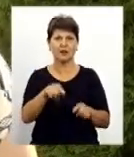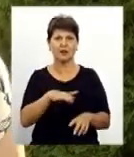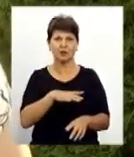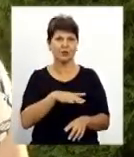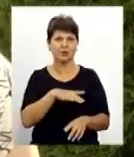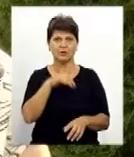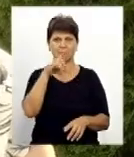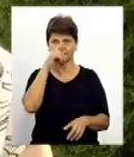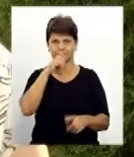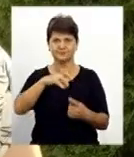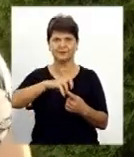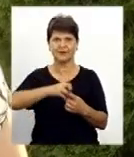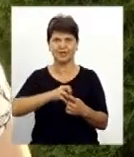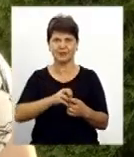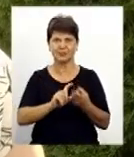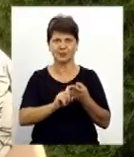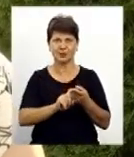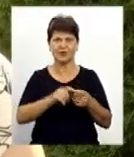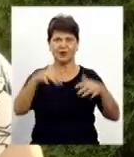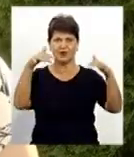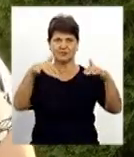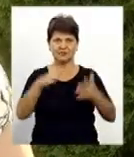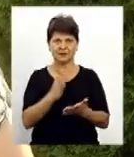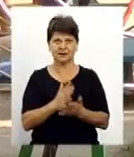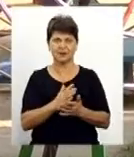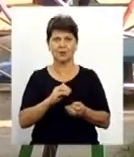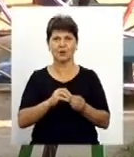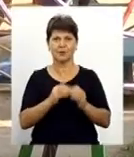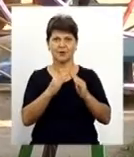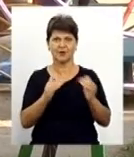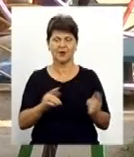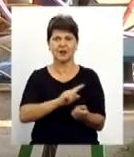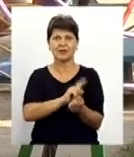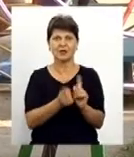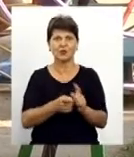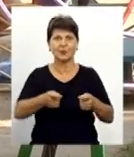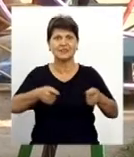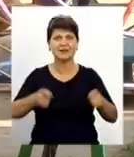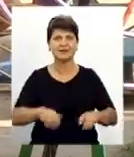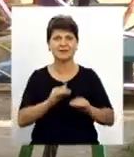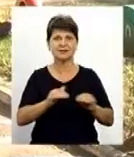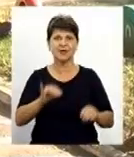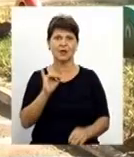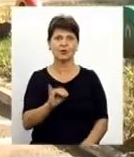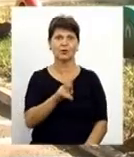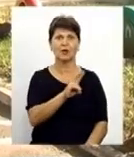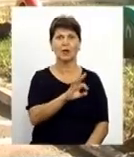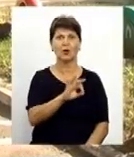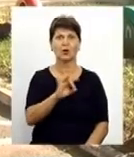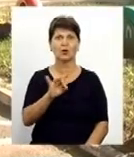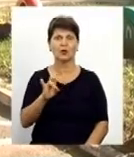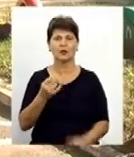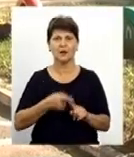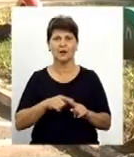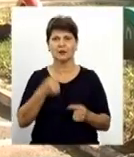ознаками грибка, вона дійсно затікає, тому що є проблеми з дахом. Натомість у завідувачки дитсадка Юлії Короленко інше бачення